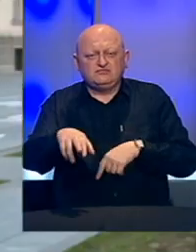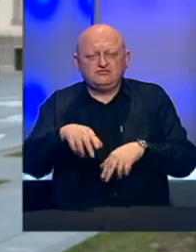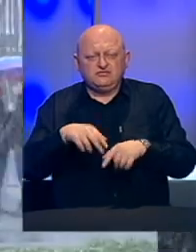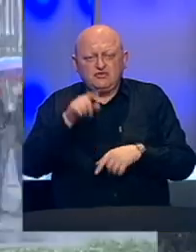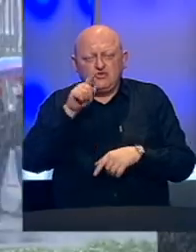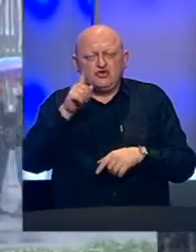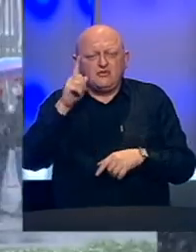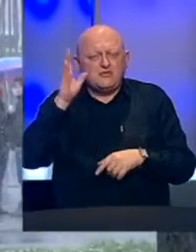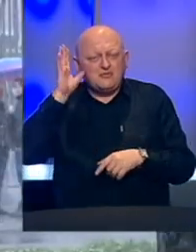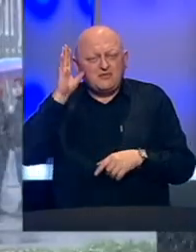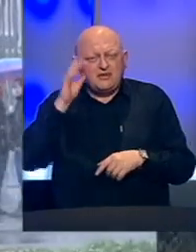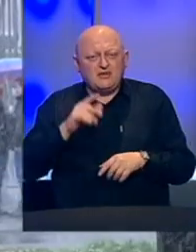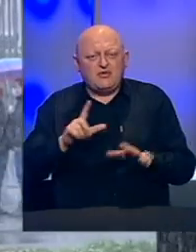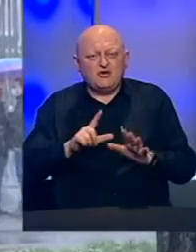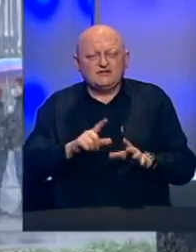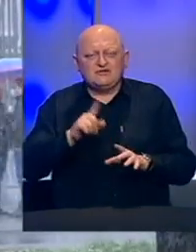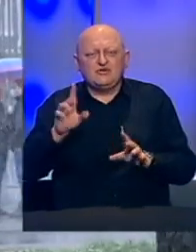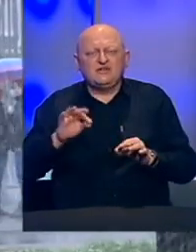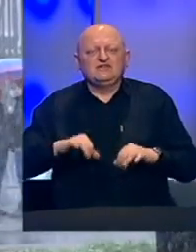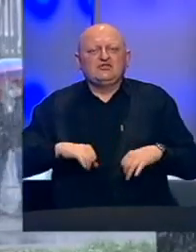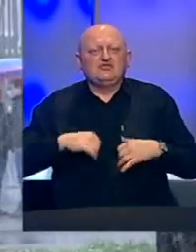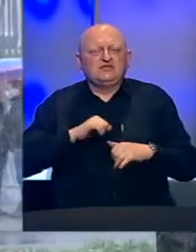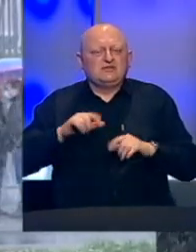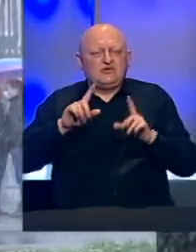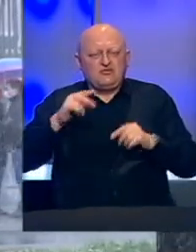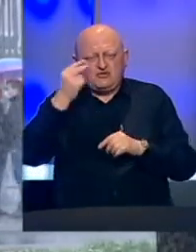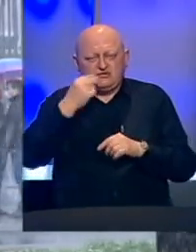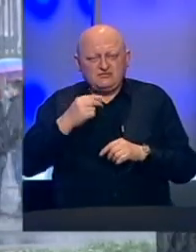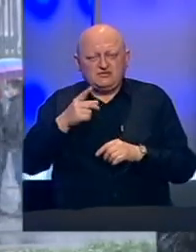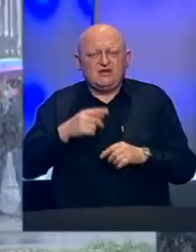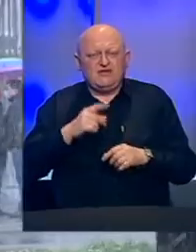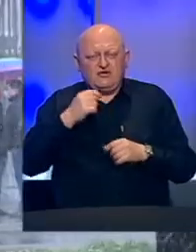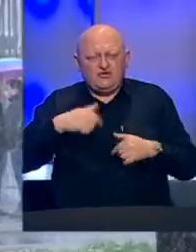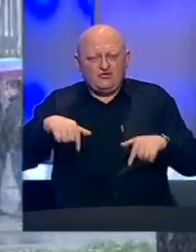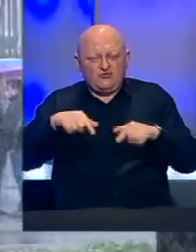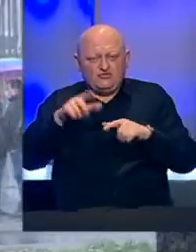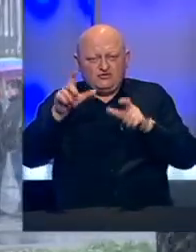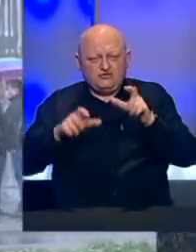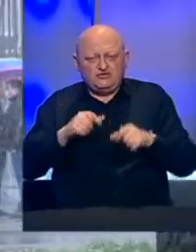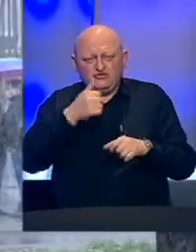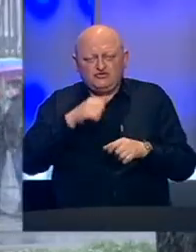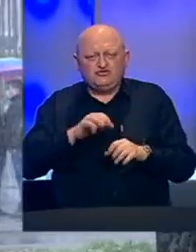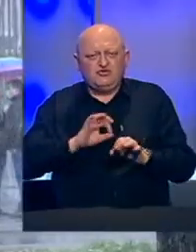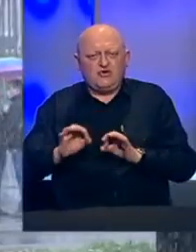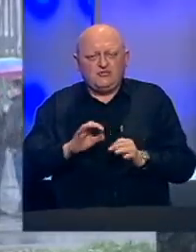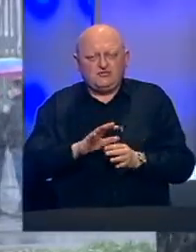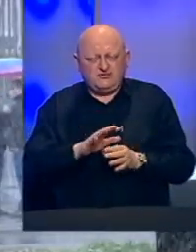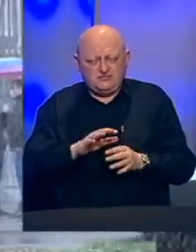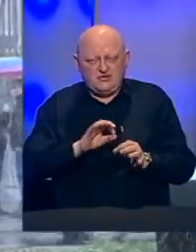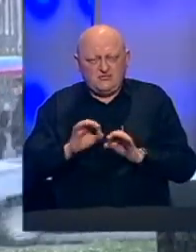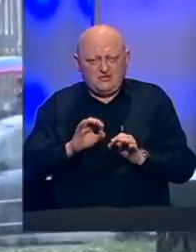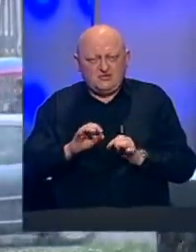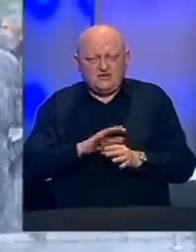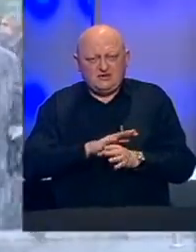utvorkom i petkom od 7 do 10 časova ujutro. Za ovu populaciju, osim što je obezbijedjena